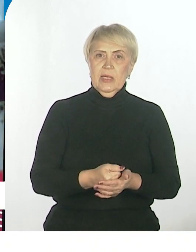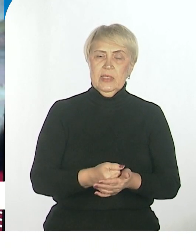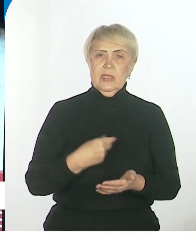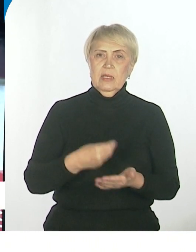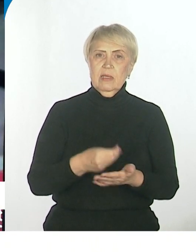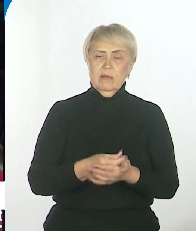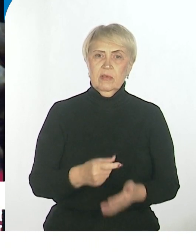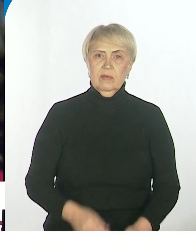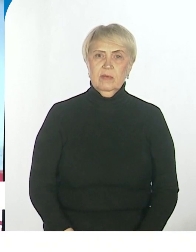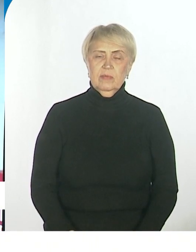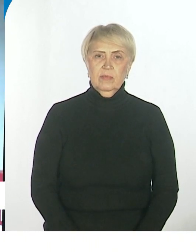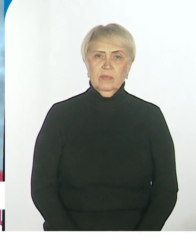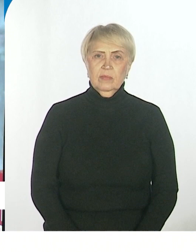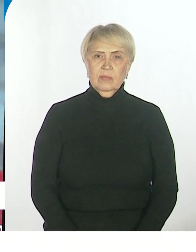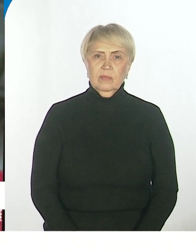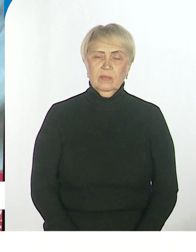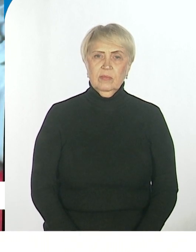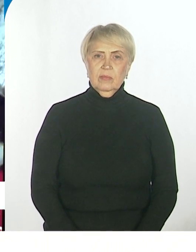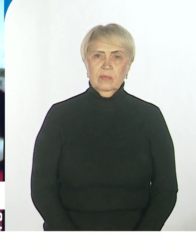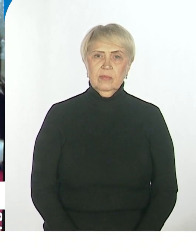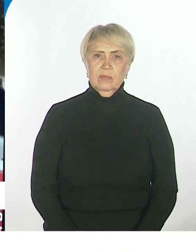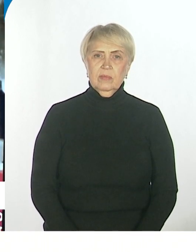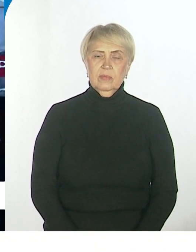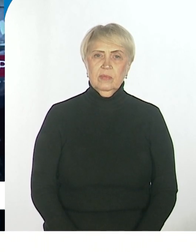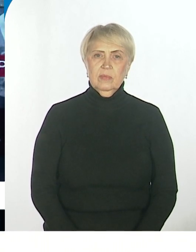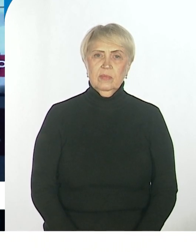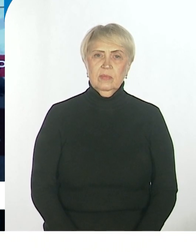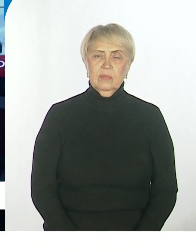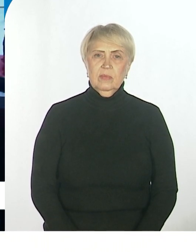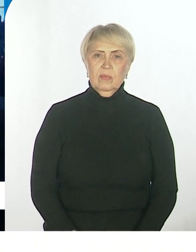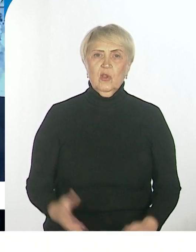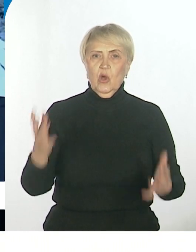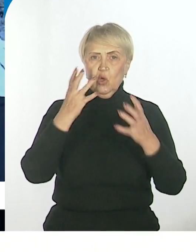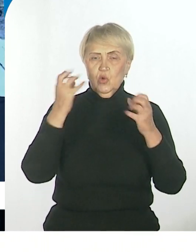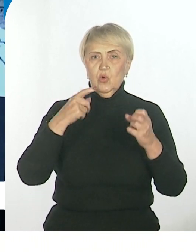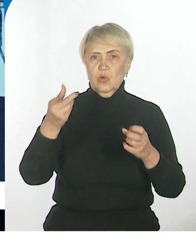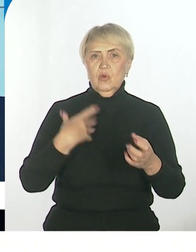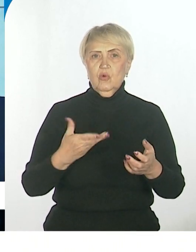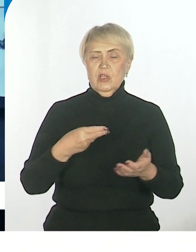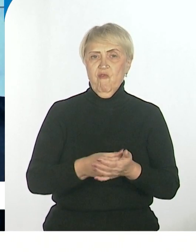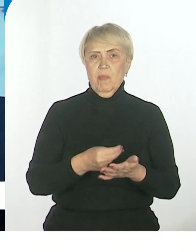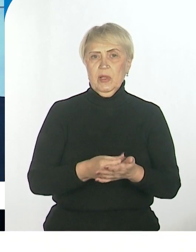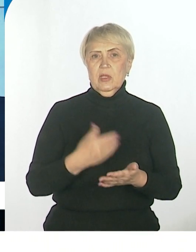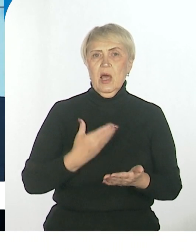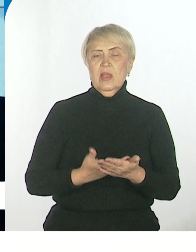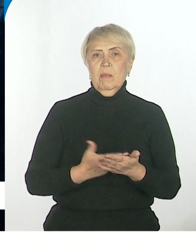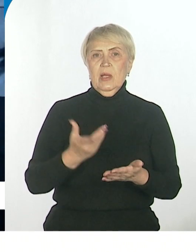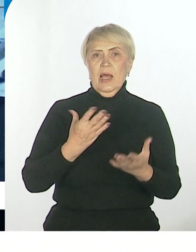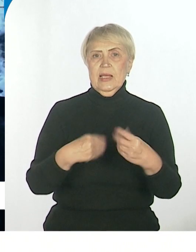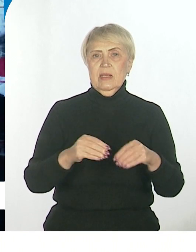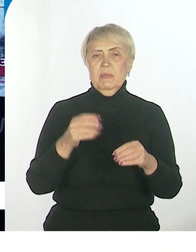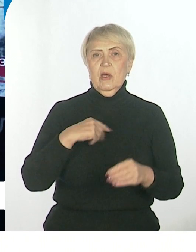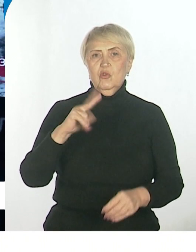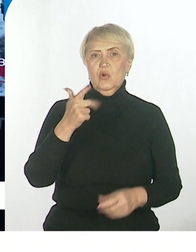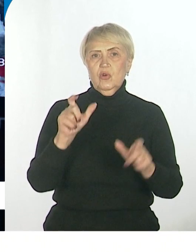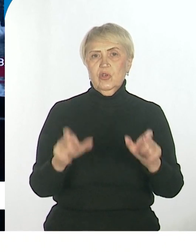поднаем жилья. Причем достаточно серьезные выплаты. Например, семья из трех